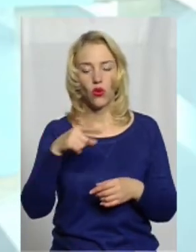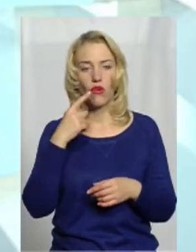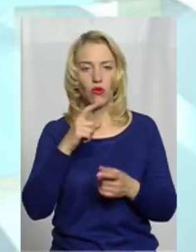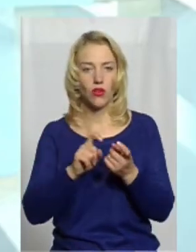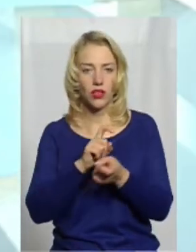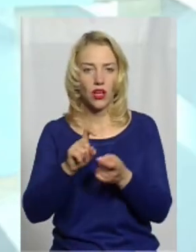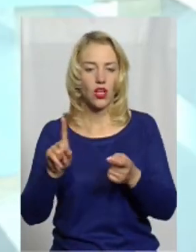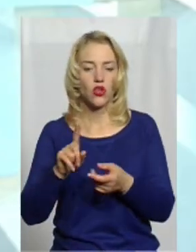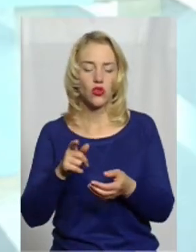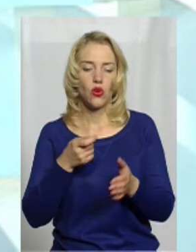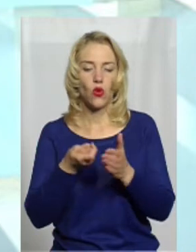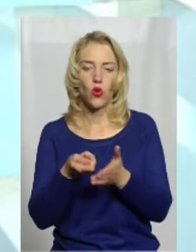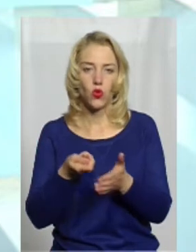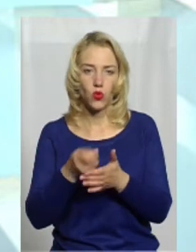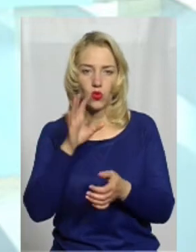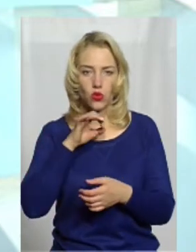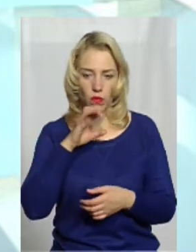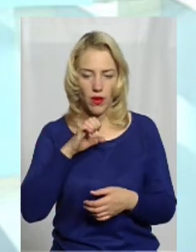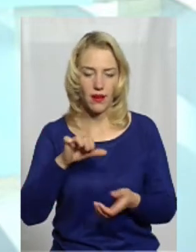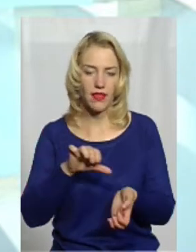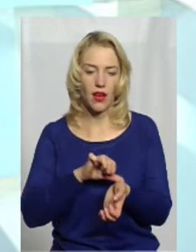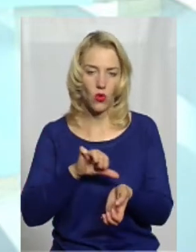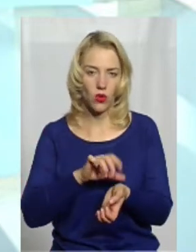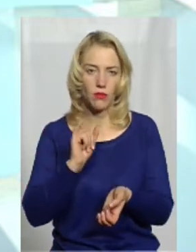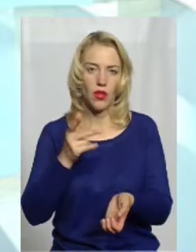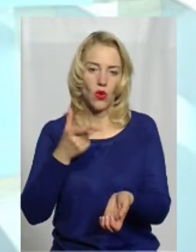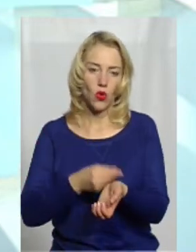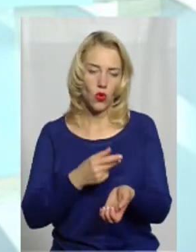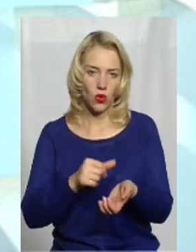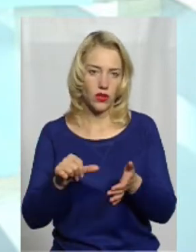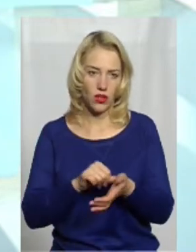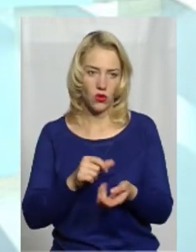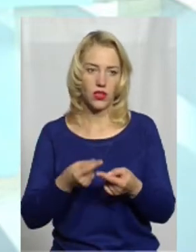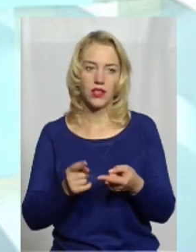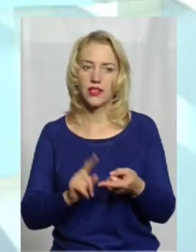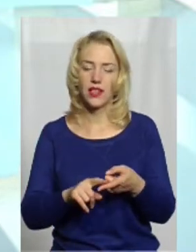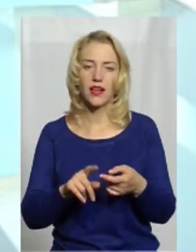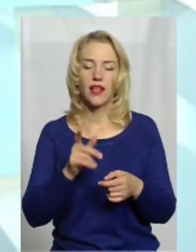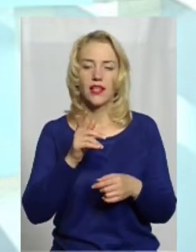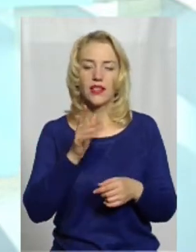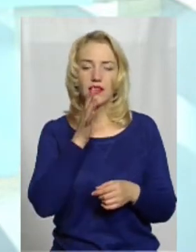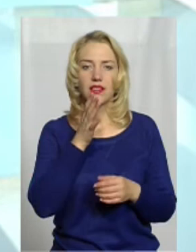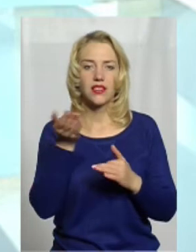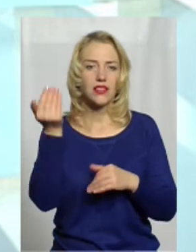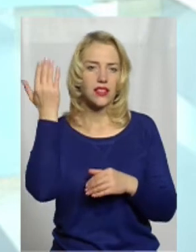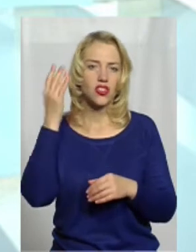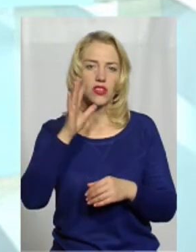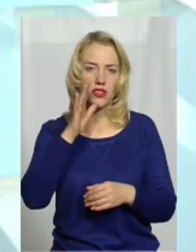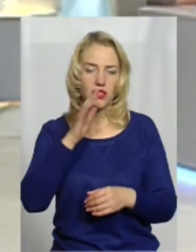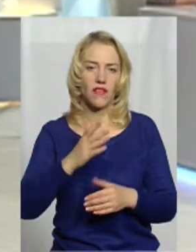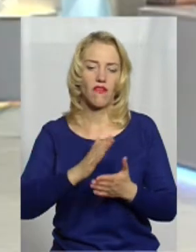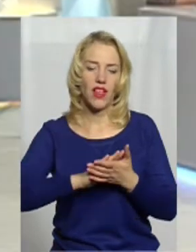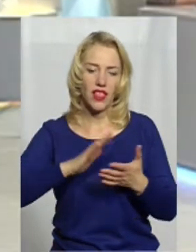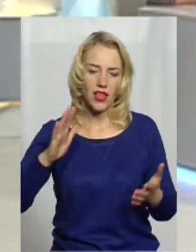наркотиків. Це пішло ще з часів Великої вітчизняної війни, коли ще тоді